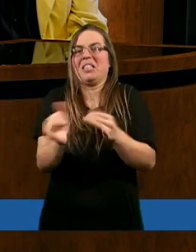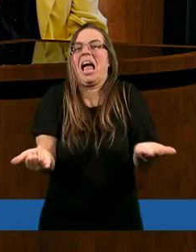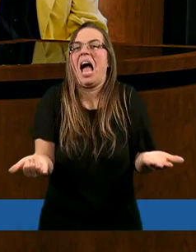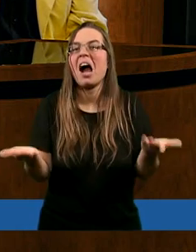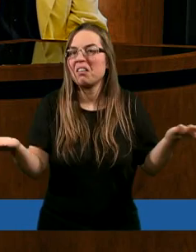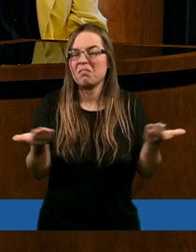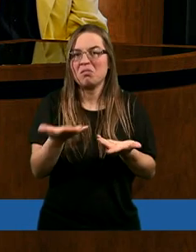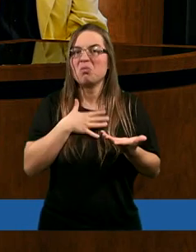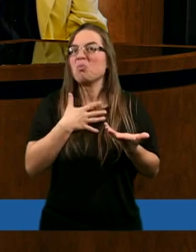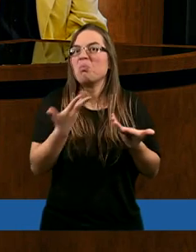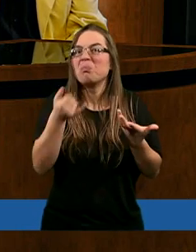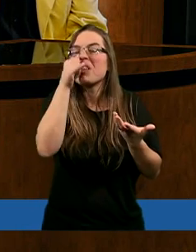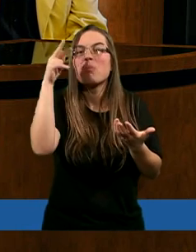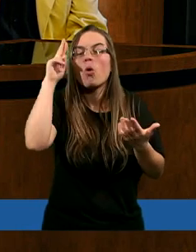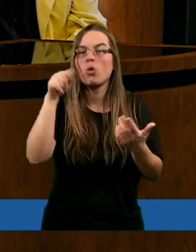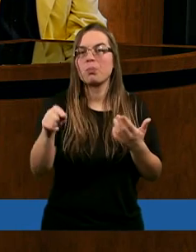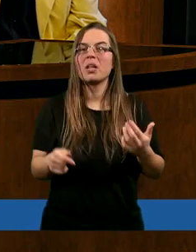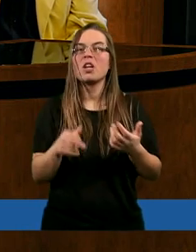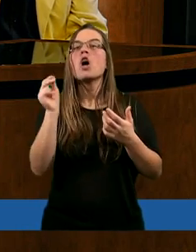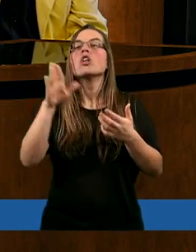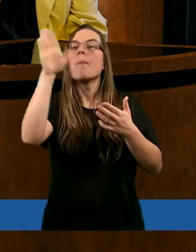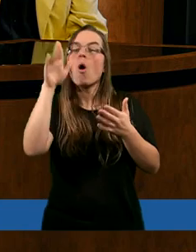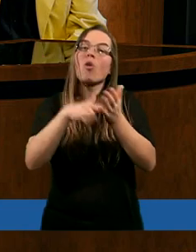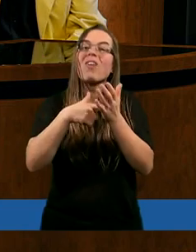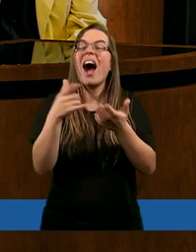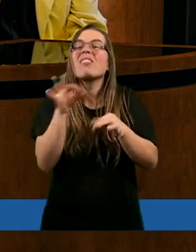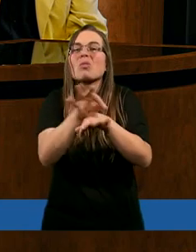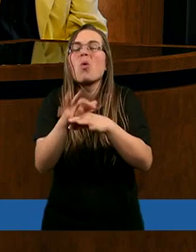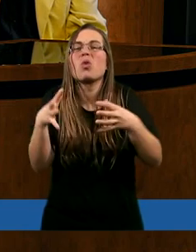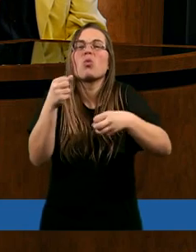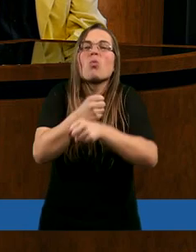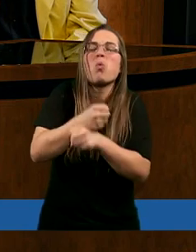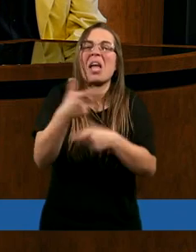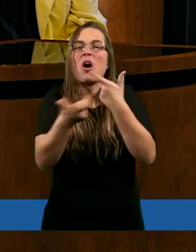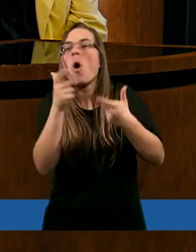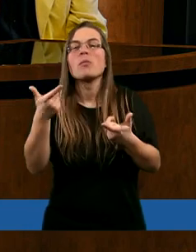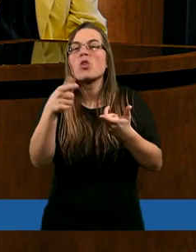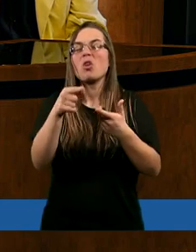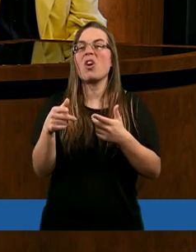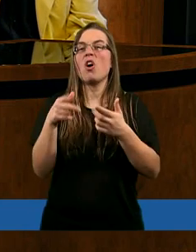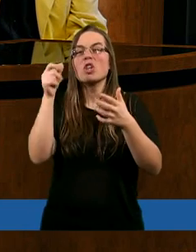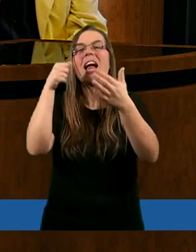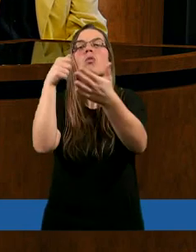Saul też był o tym przekonany, że służy Bogu, że Go ochrania, broni Go. I to jest niesamowite.